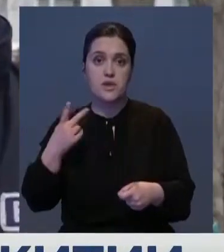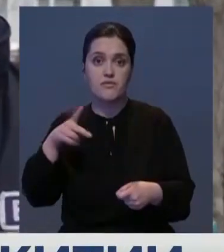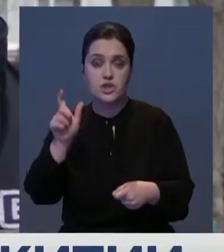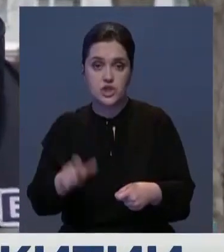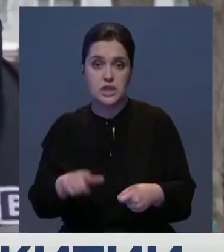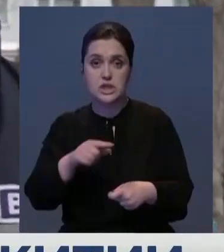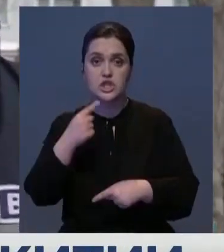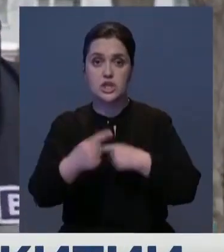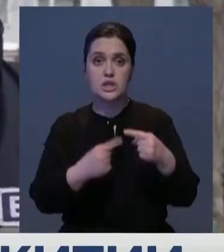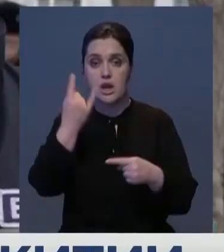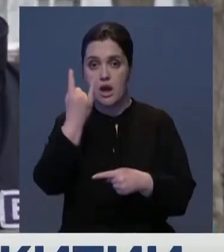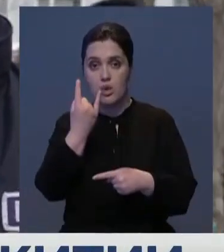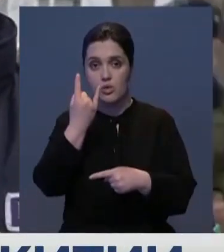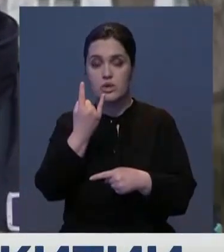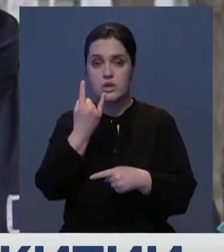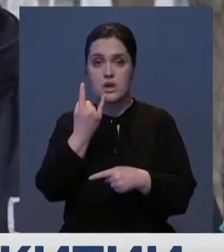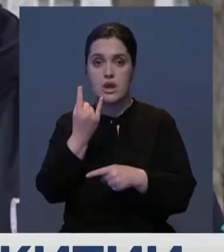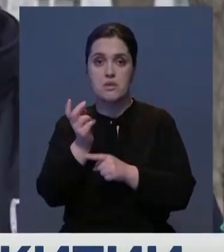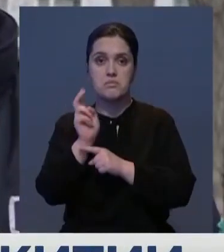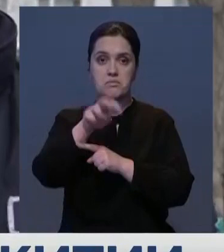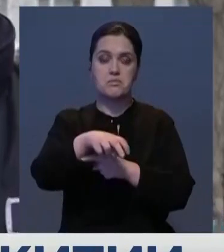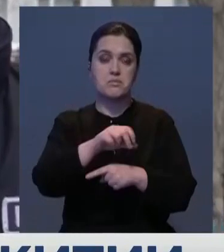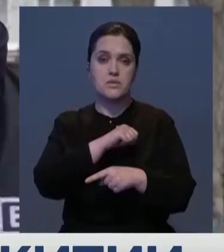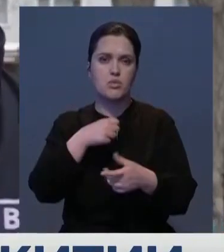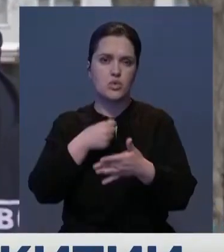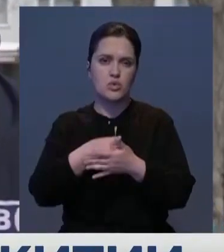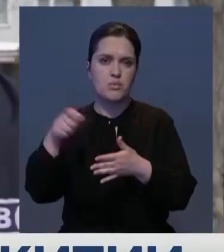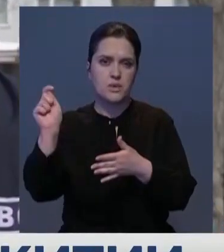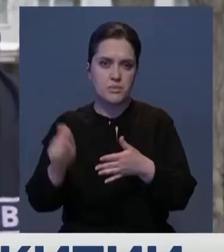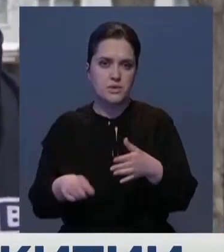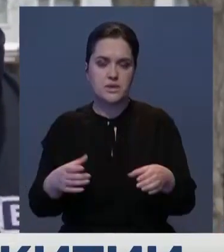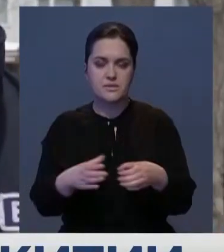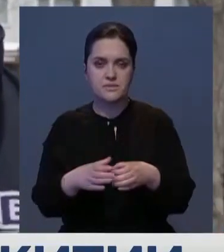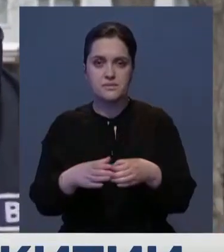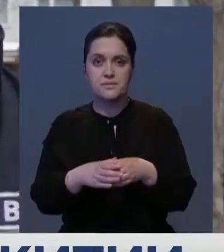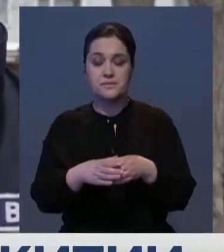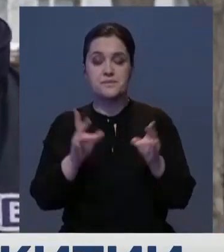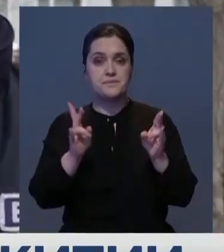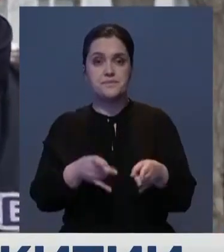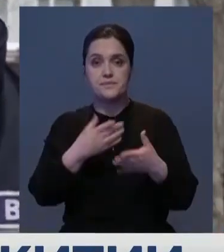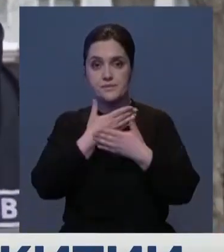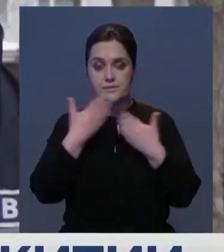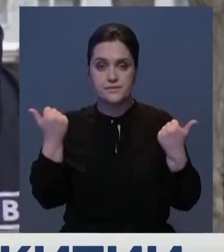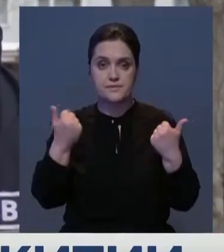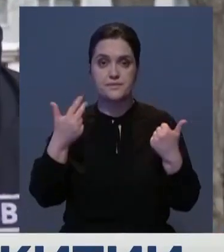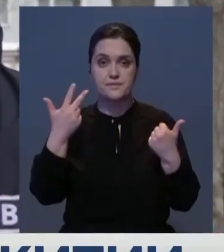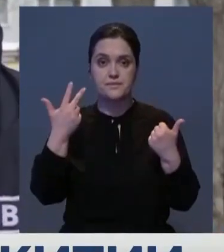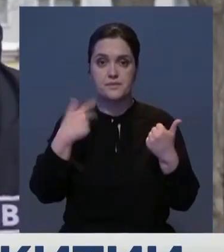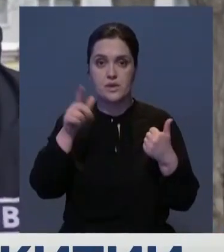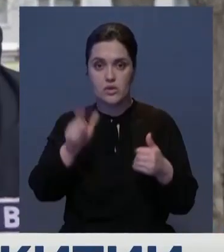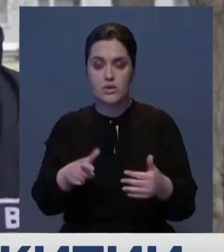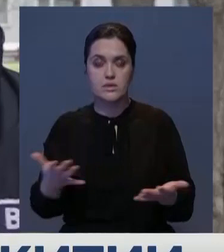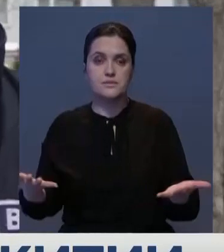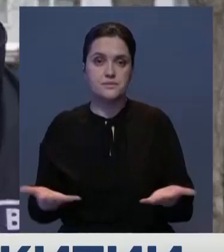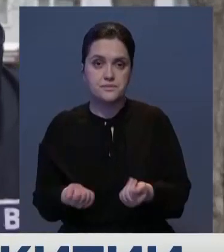через оконный проем эвакуировали самостоятельно до прибытия нашего подразделения. Пострадавших нету. 30 человек эвакуировано.